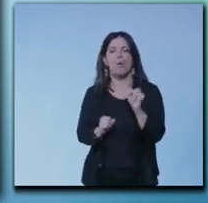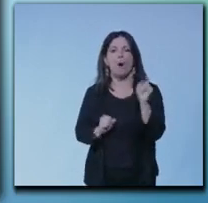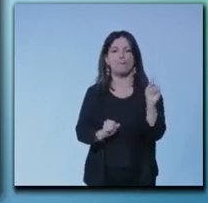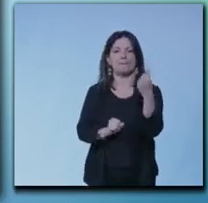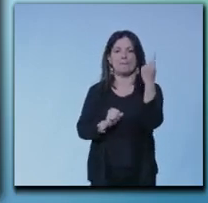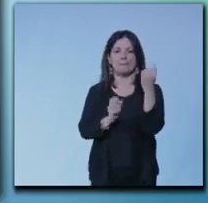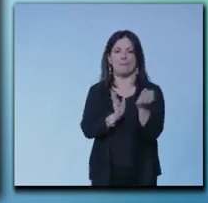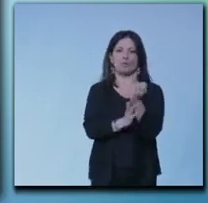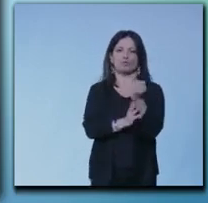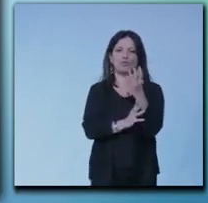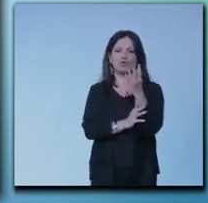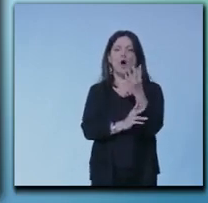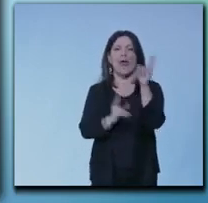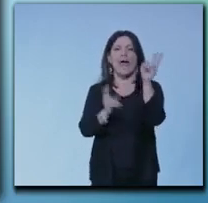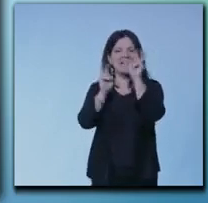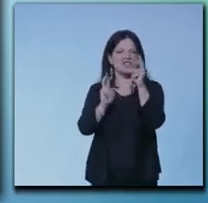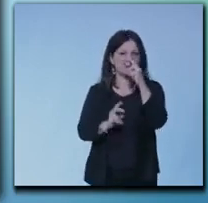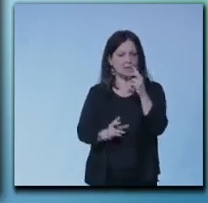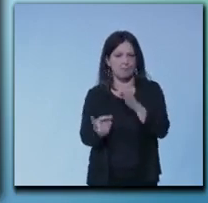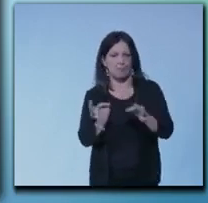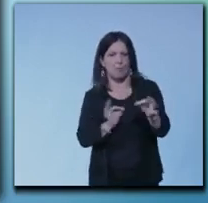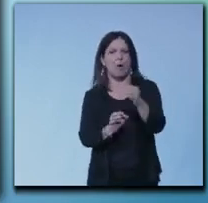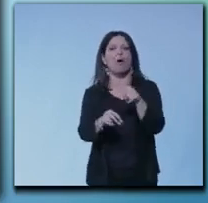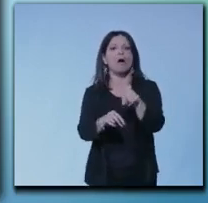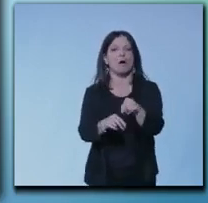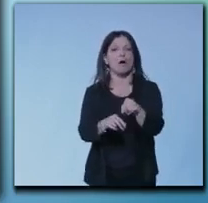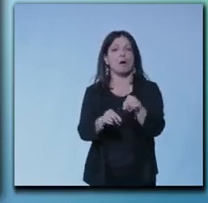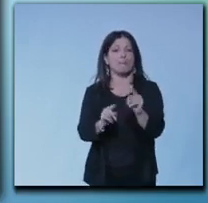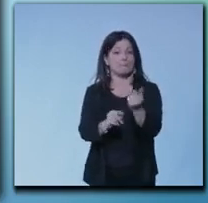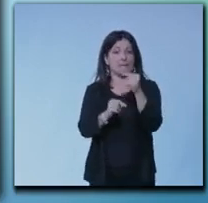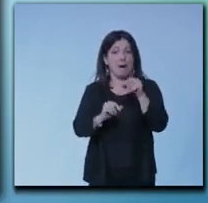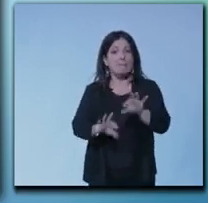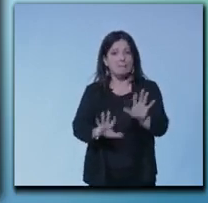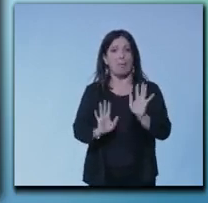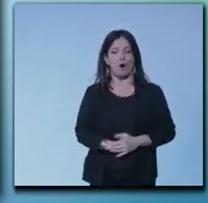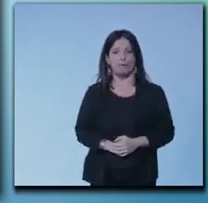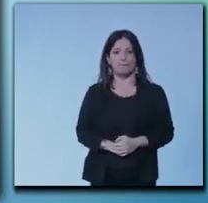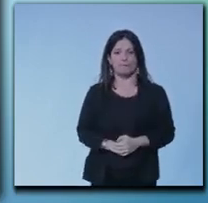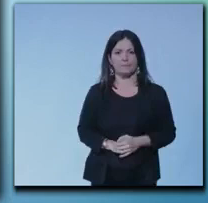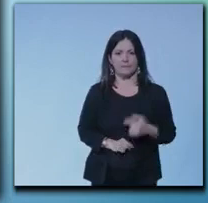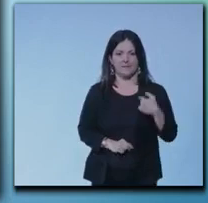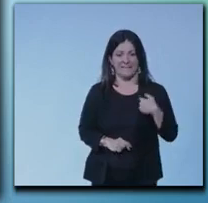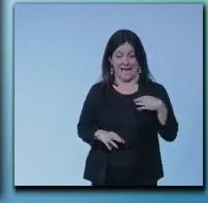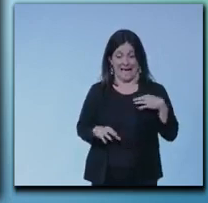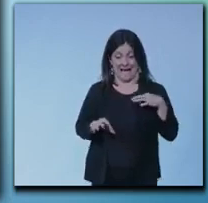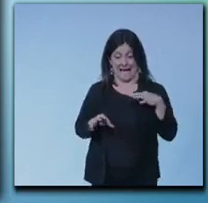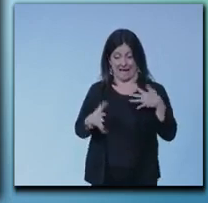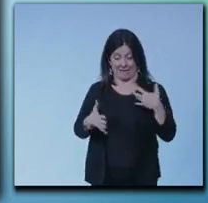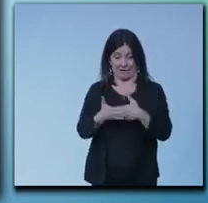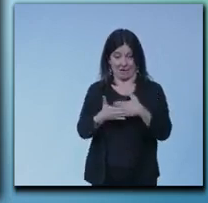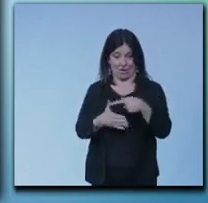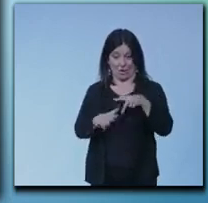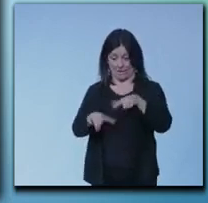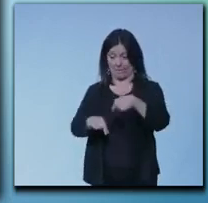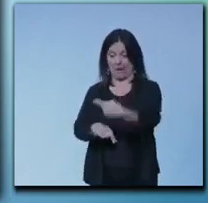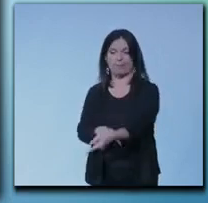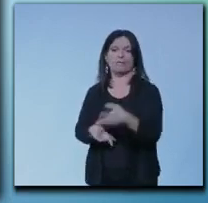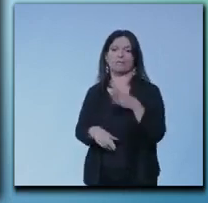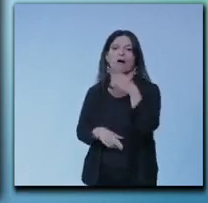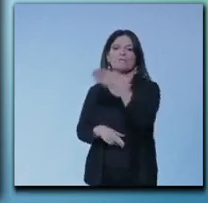di questo tipo e lo dico appunto apprestandomi ad andare a Bruxelles settimana prossima